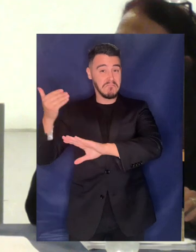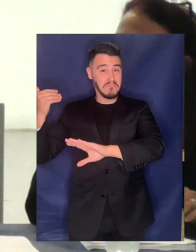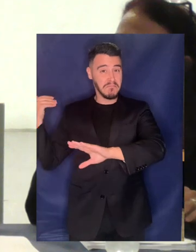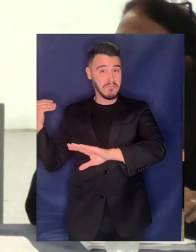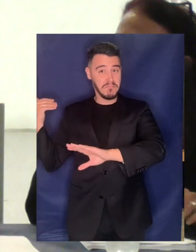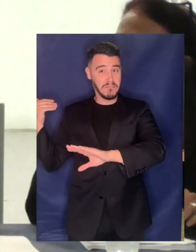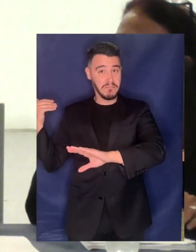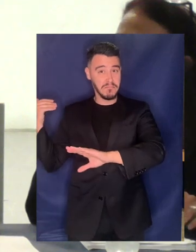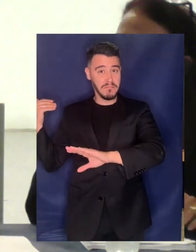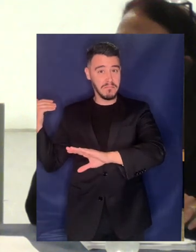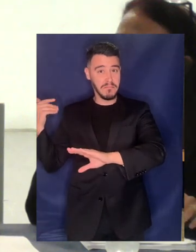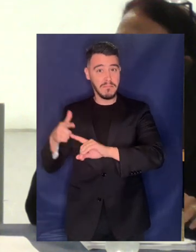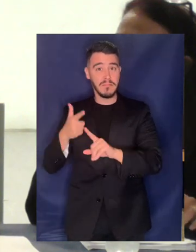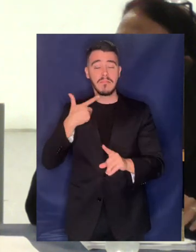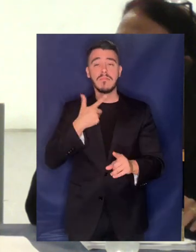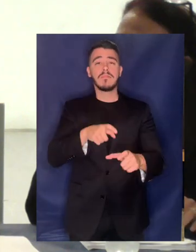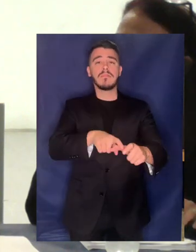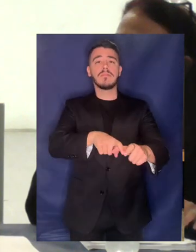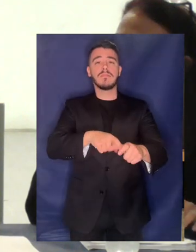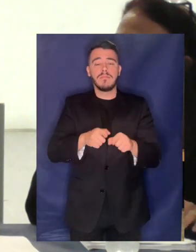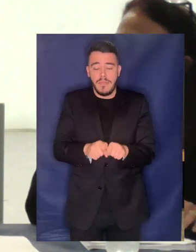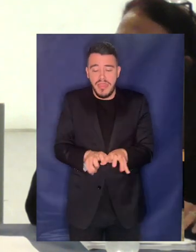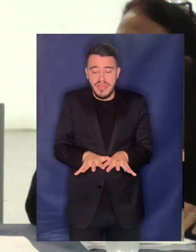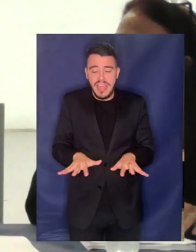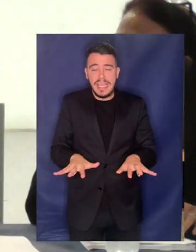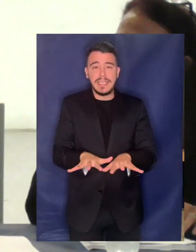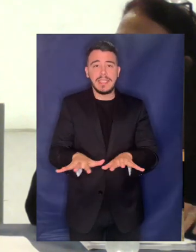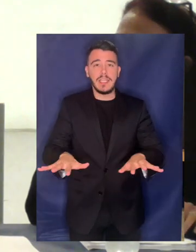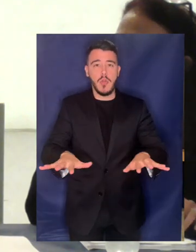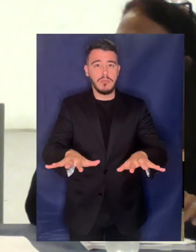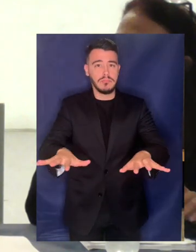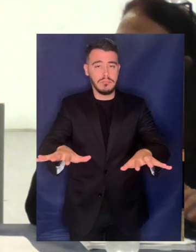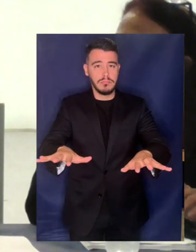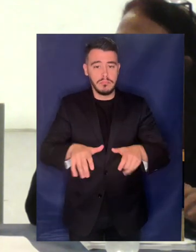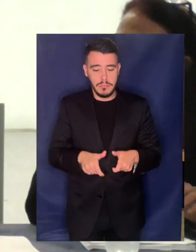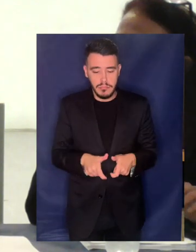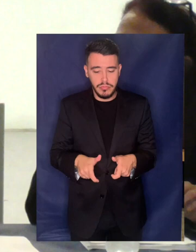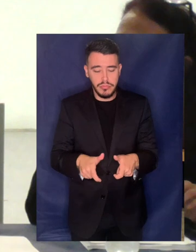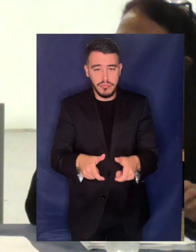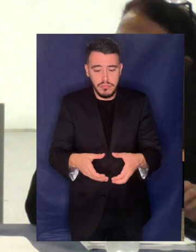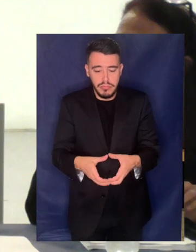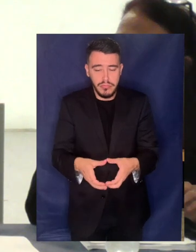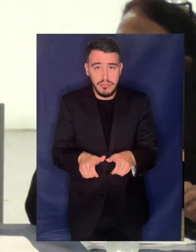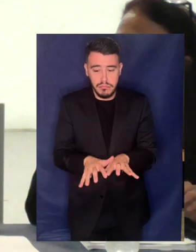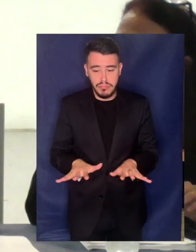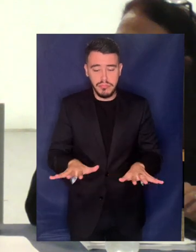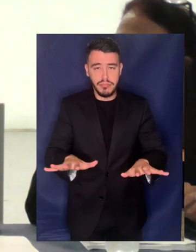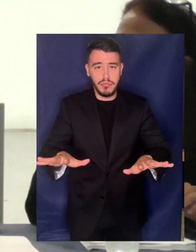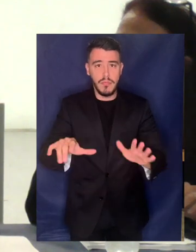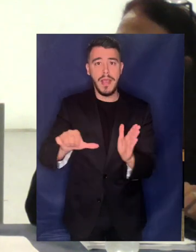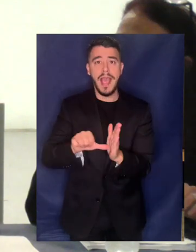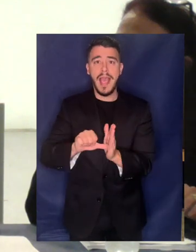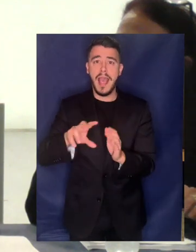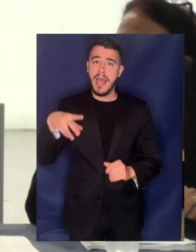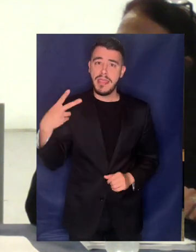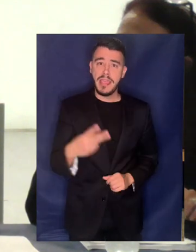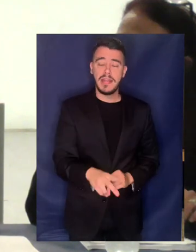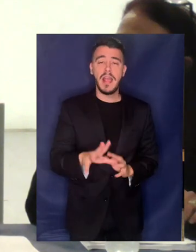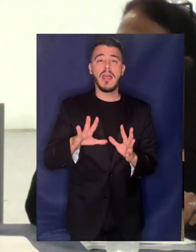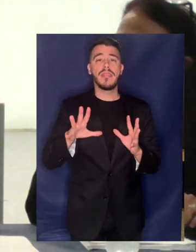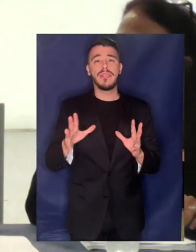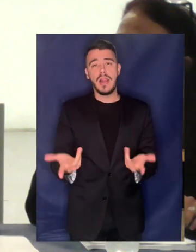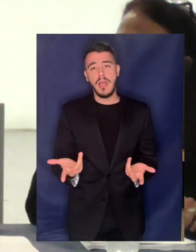εξωτερικό υδροδοτικό δίκτυο της ΕΙΔΑΠ και της Αθήνας δηλαδή το κανάλι